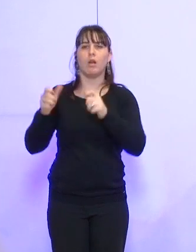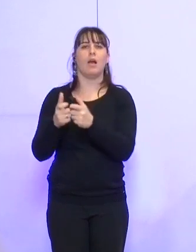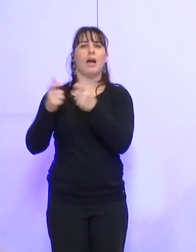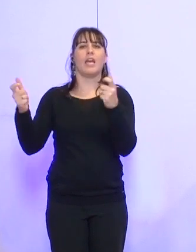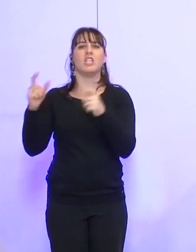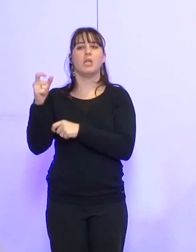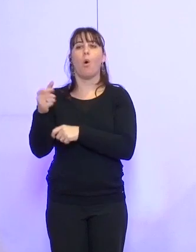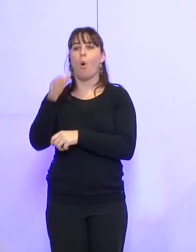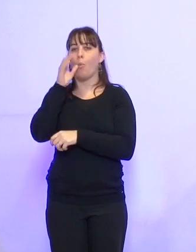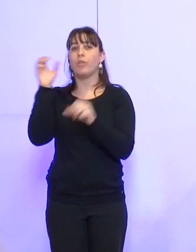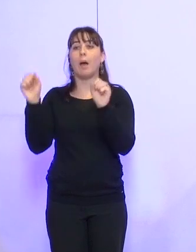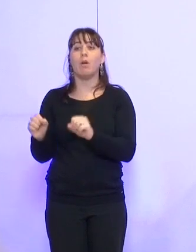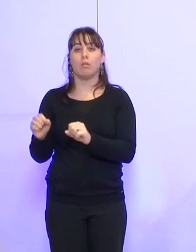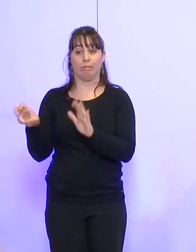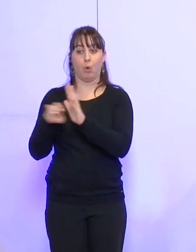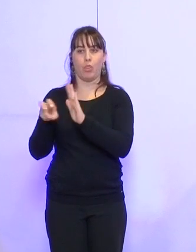Ville de Grenoble.